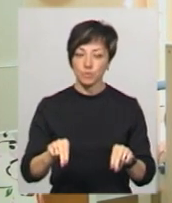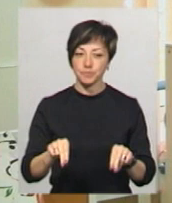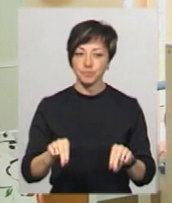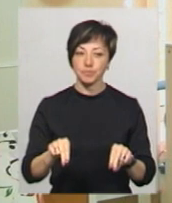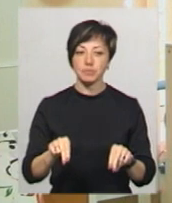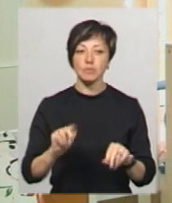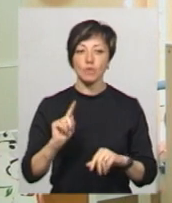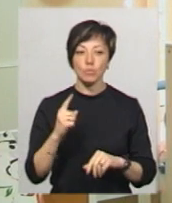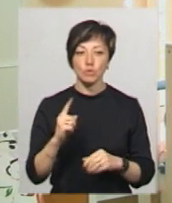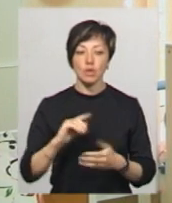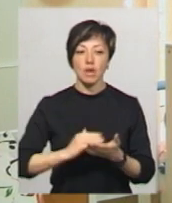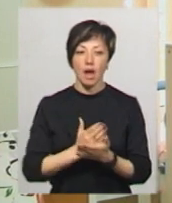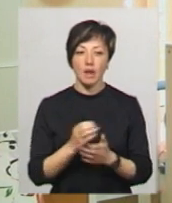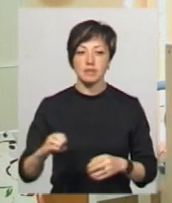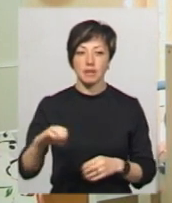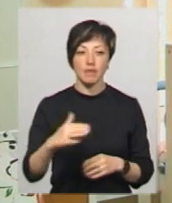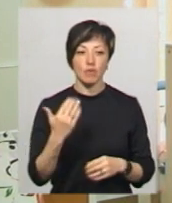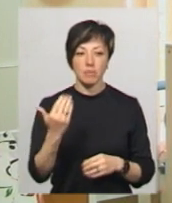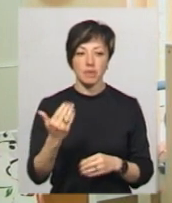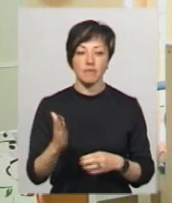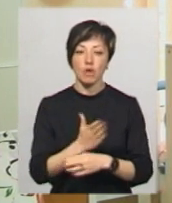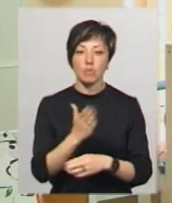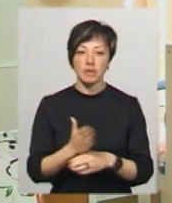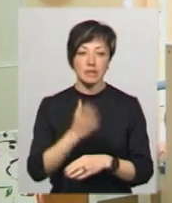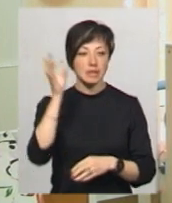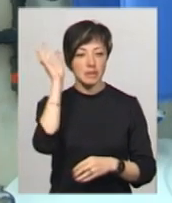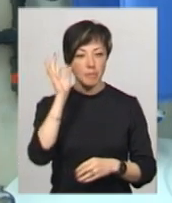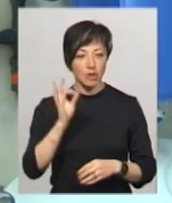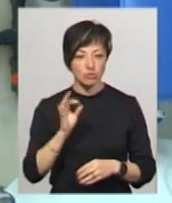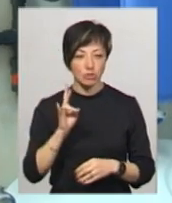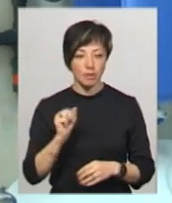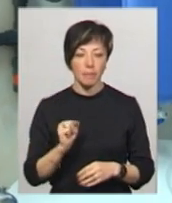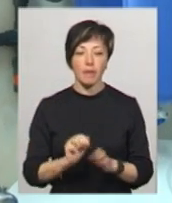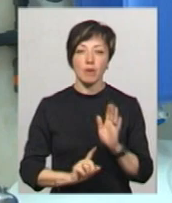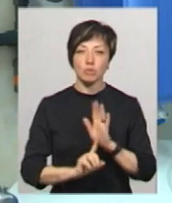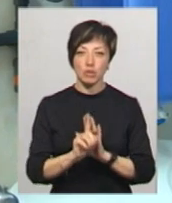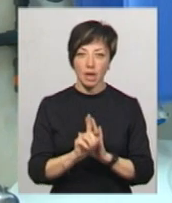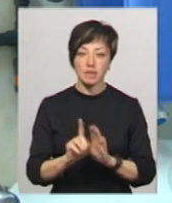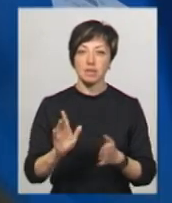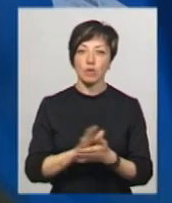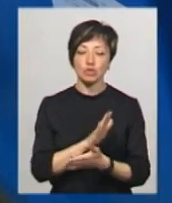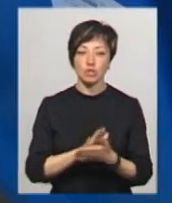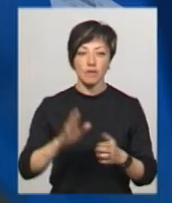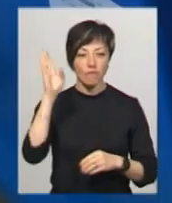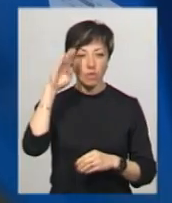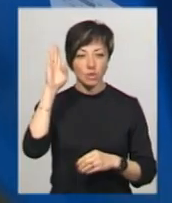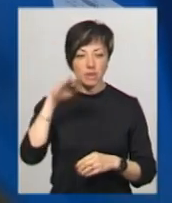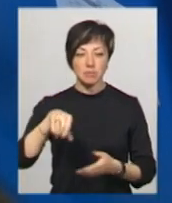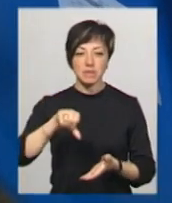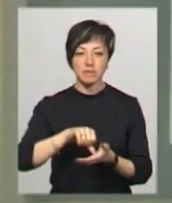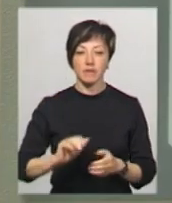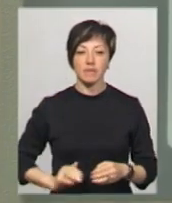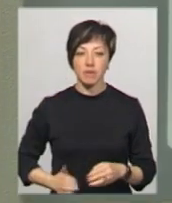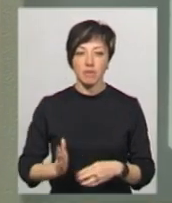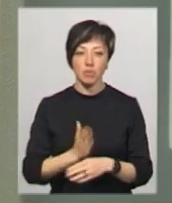тому що якість європейська, виробник – Німеччина. Починається діалізне відділення з очистки води. Представник